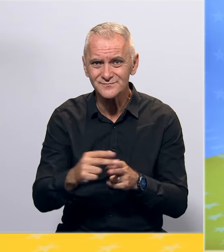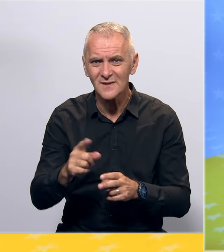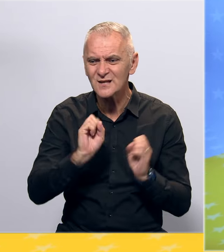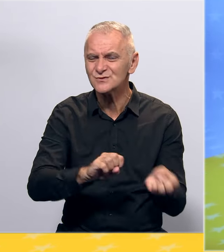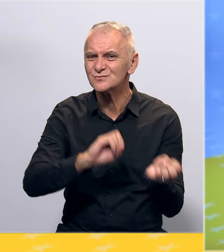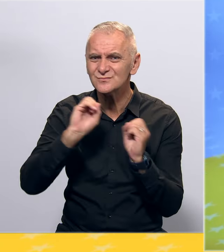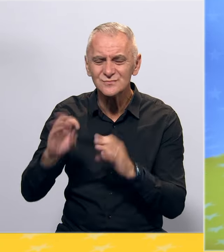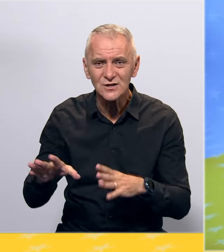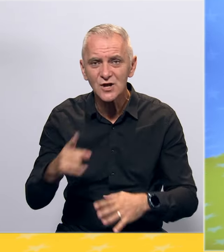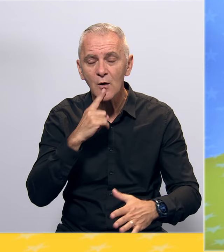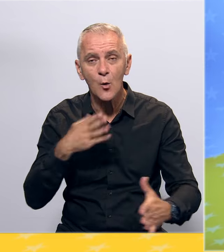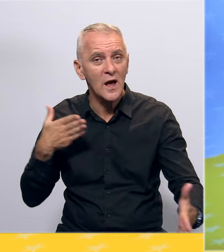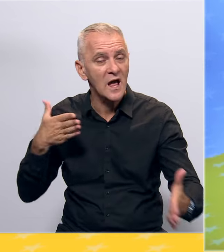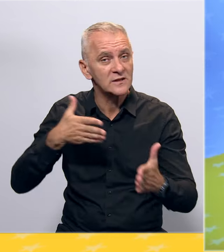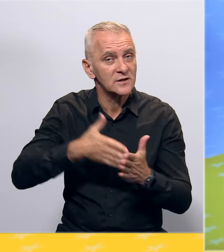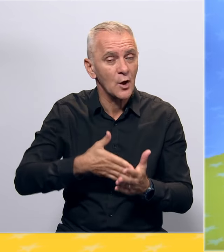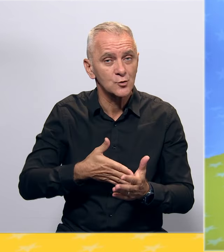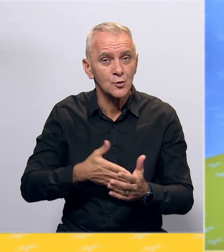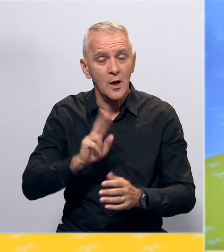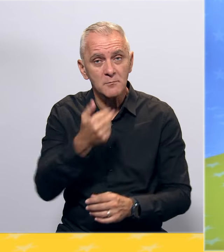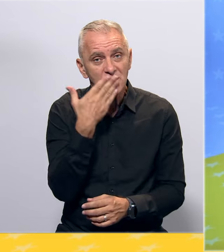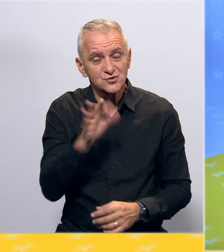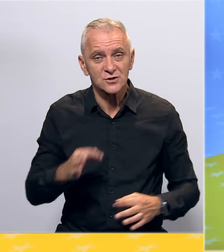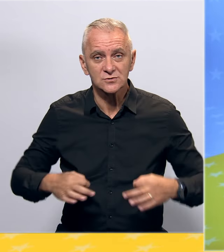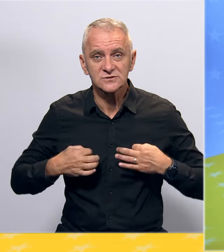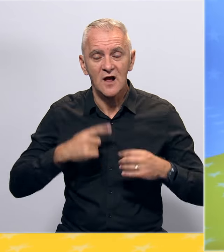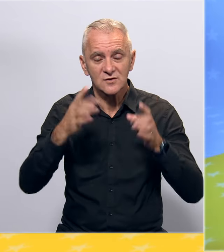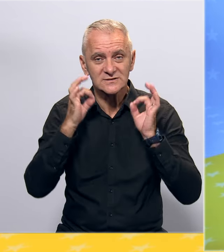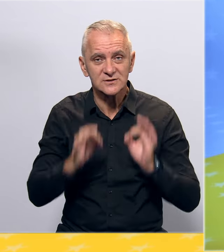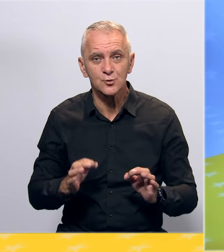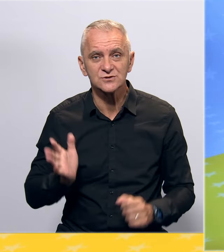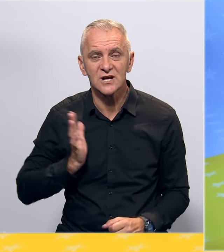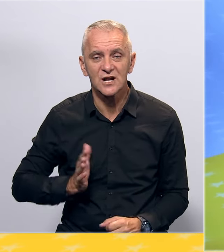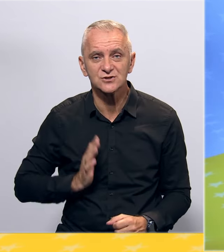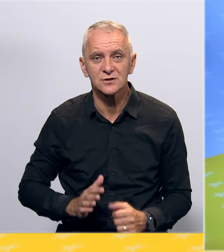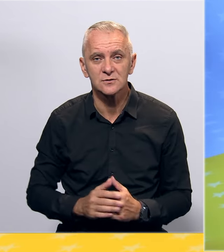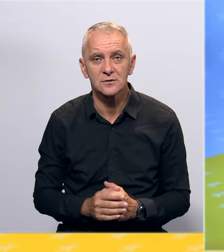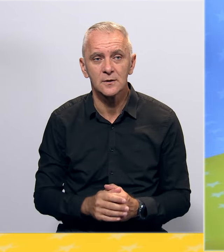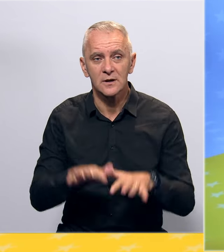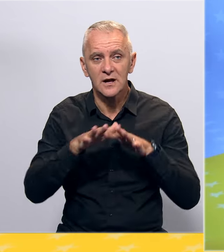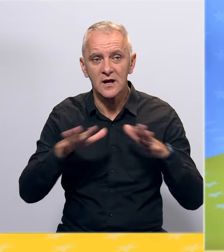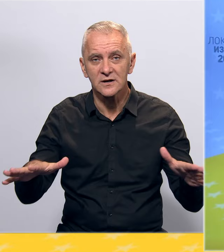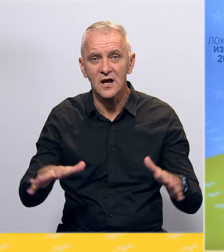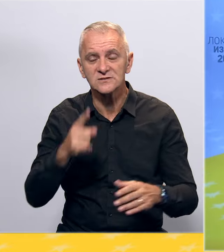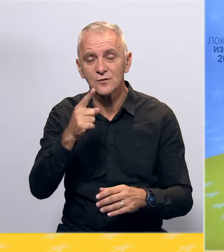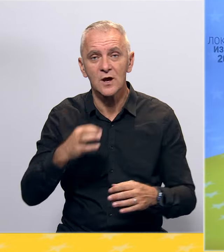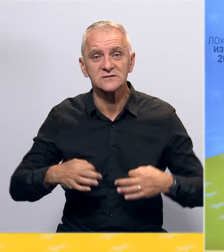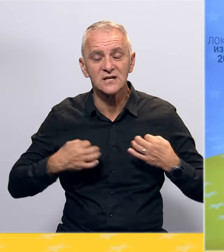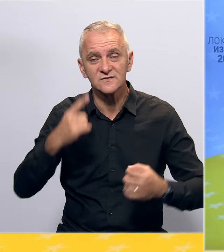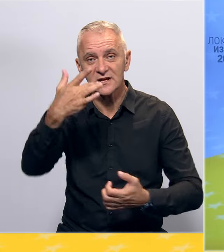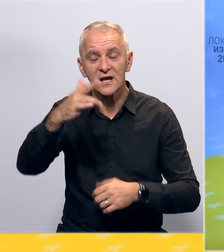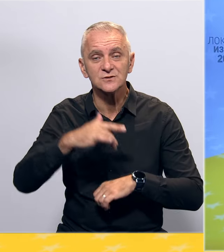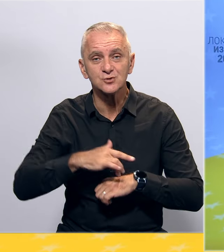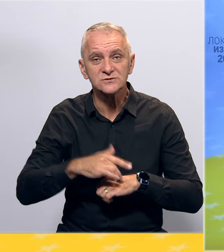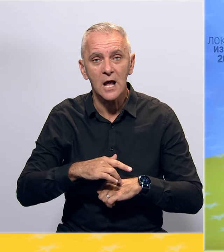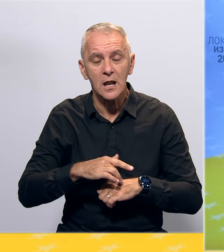smeća koje direktno nanose štetu, zdravlju i sigurnosti građana, razvoja zdravstvene i socijalne